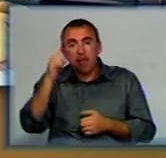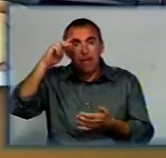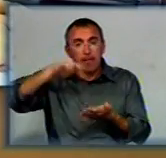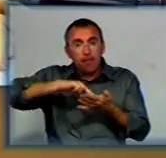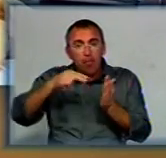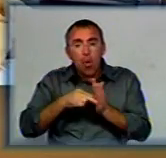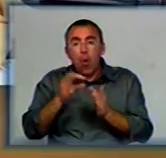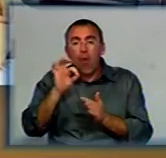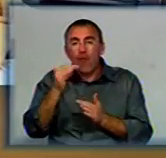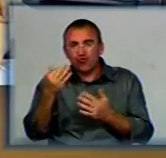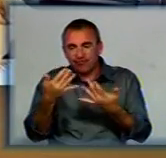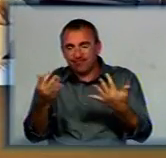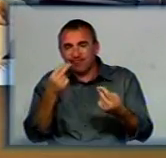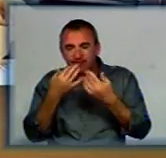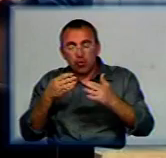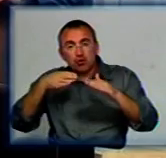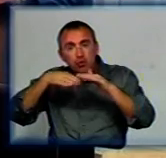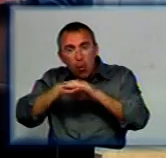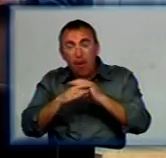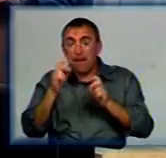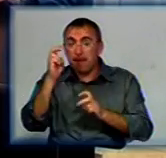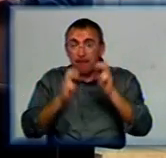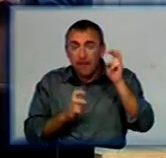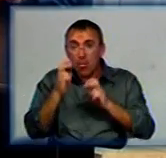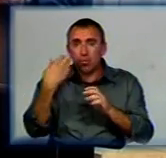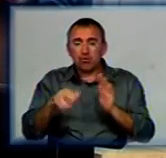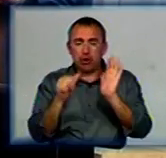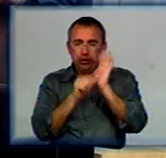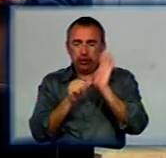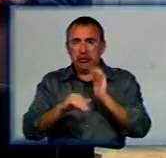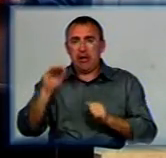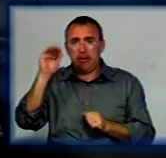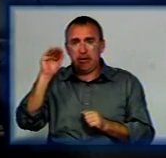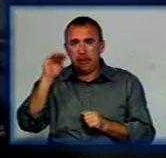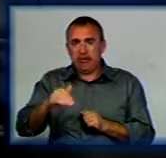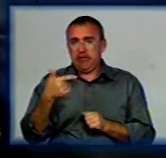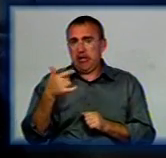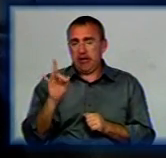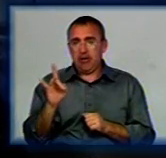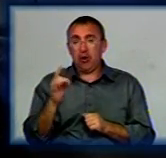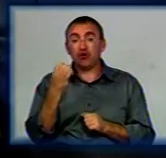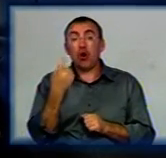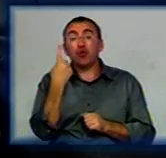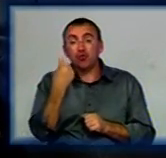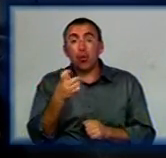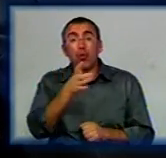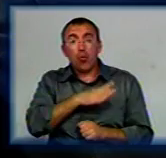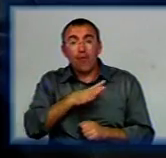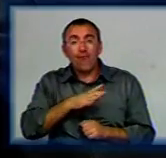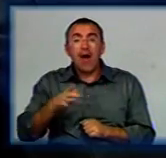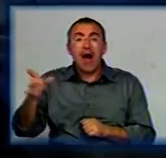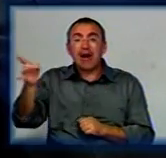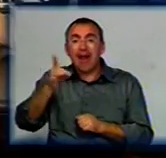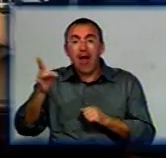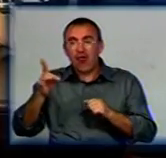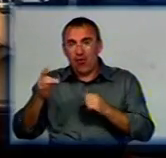овочесховище. Сільгоспідприємство, яке його зводить, вже має 60 тисяч гривень. Ще 100 чекають від регіонального фонду